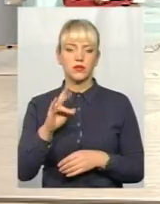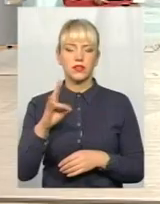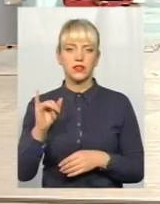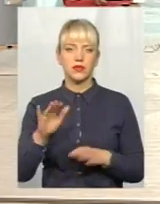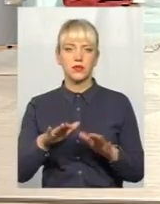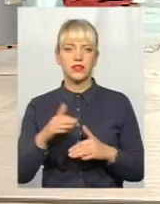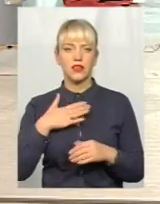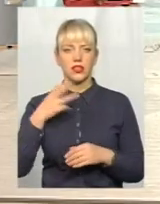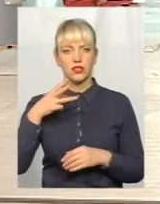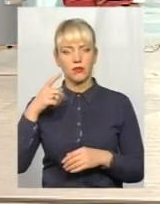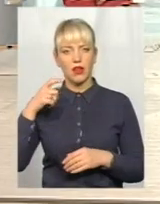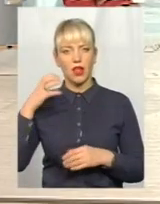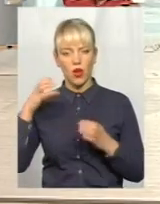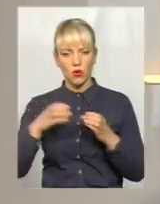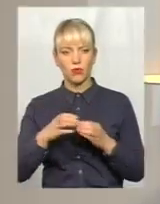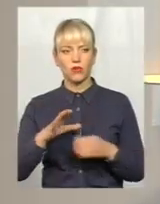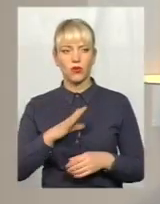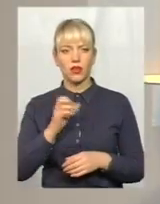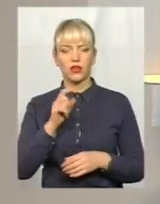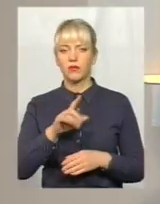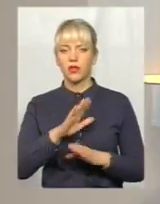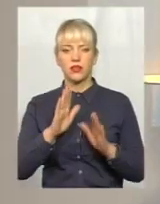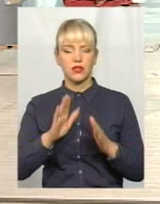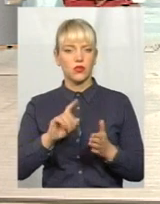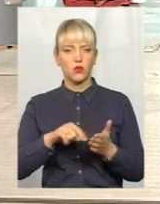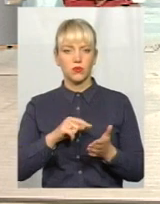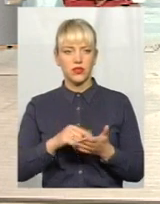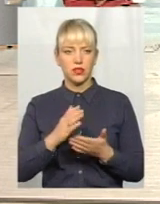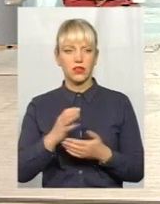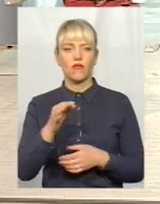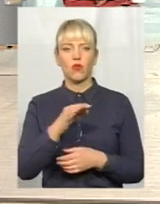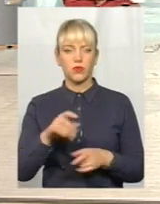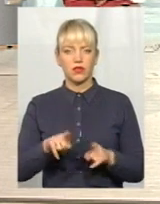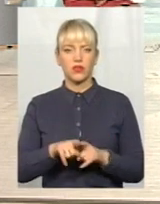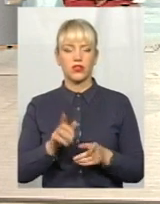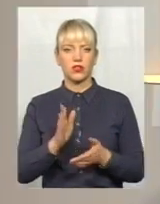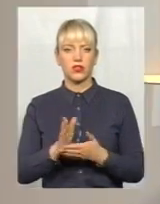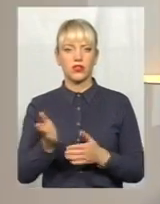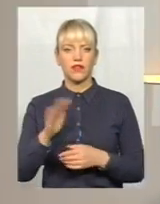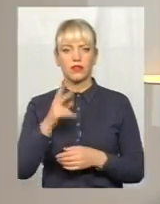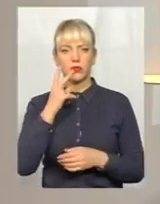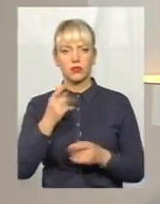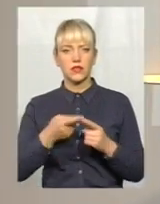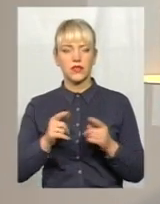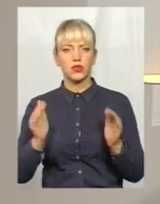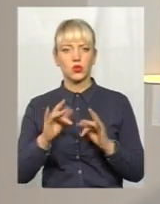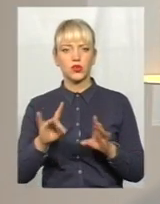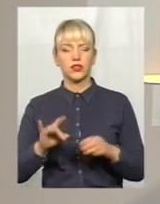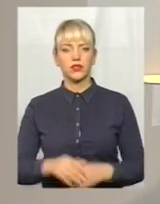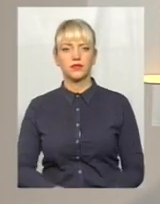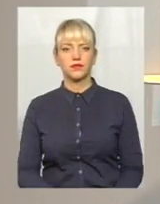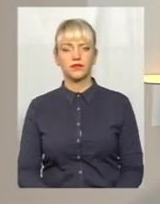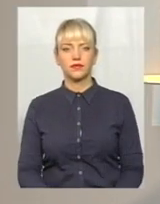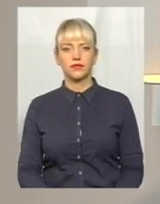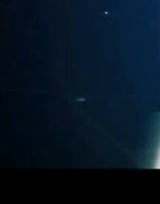була там, і давайте у сюжеті подивимося... Не тільки в місті, є і в області такі палати. Да, давайте подивимося той сюжет, який зняли наші колеги.